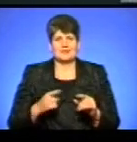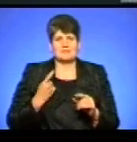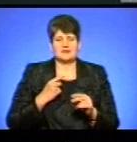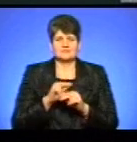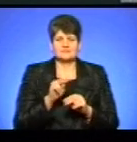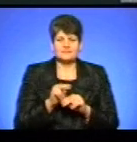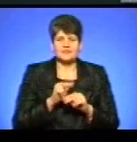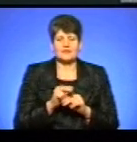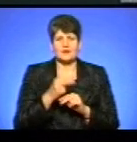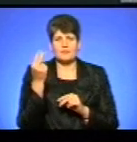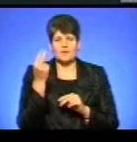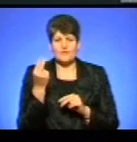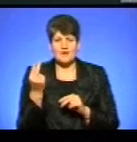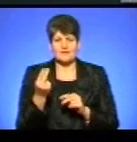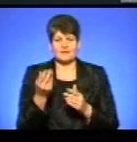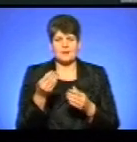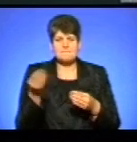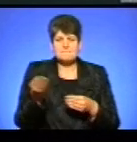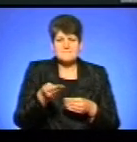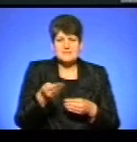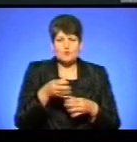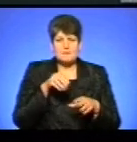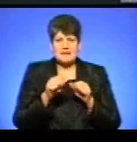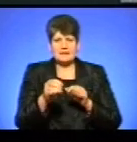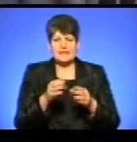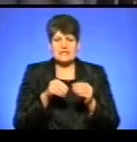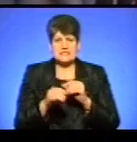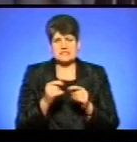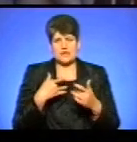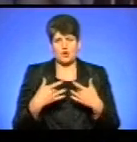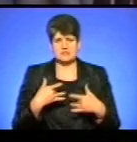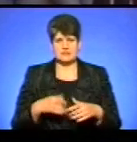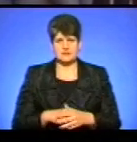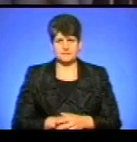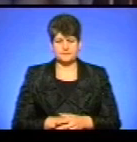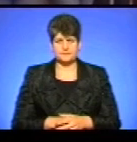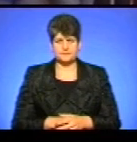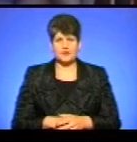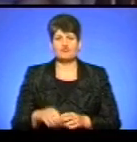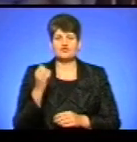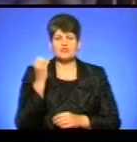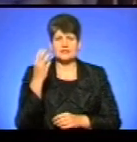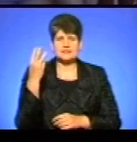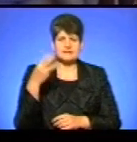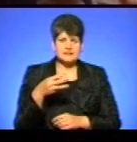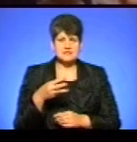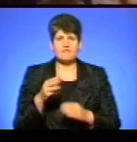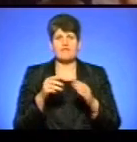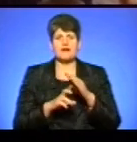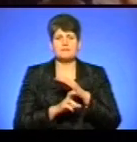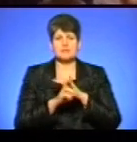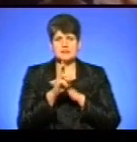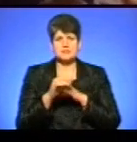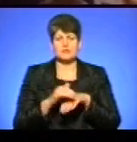малювання кольоровим піском, ліплення з тіста, а також концерт. О 14.30 у капличці в благодійному